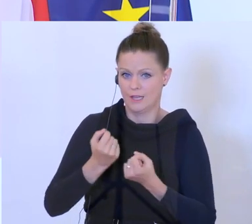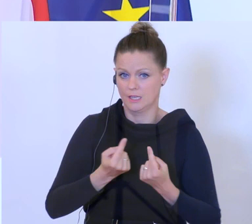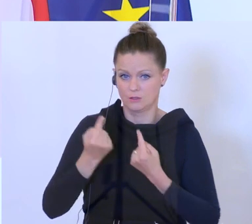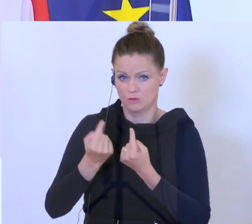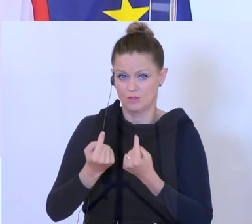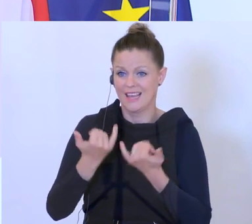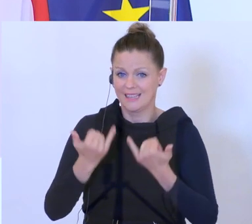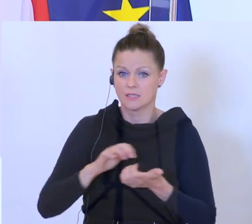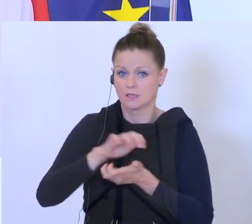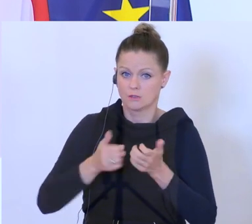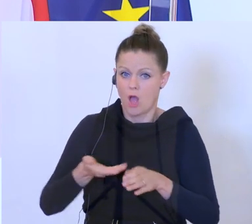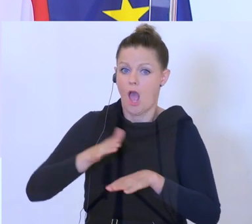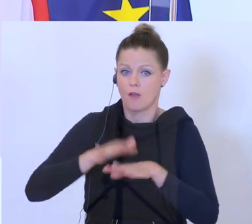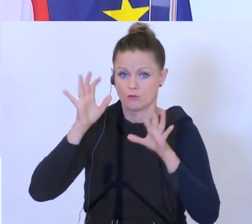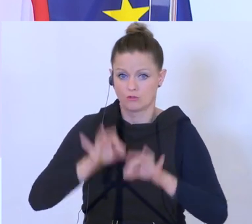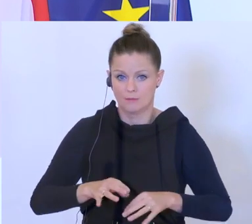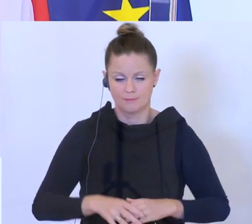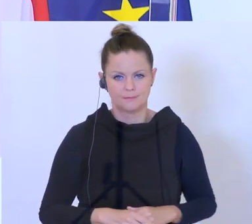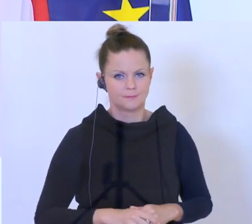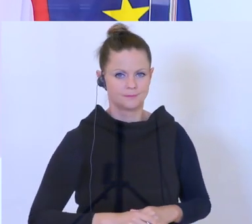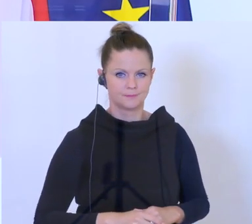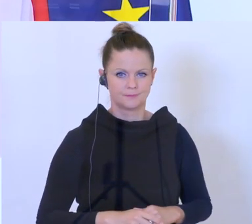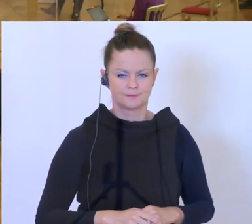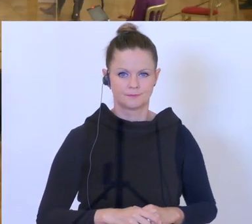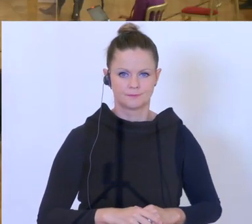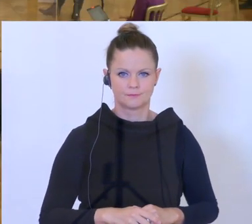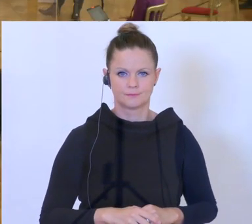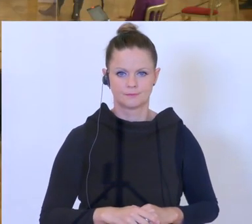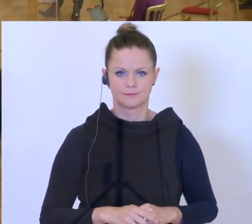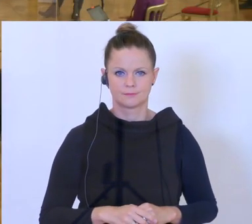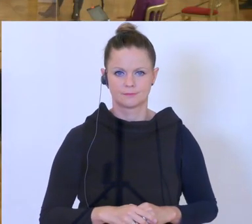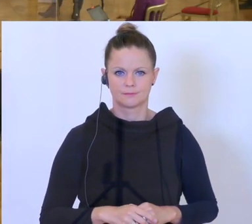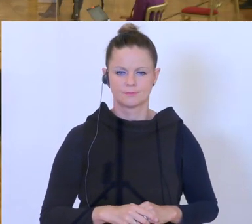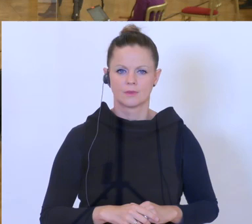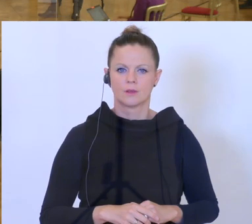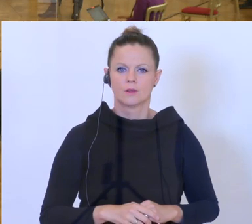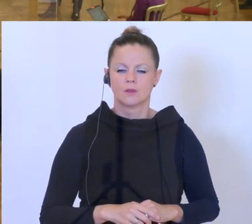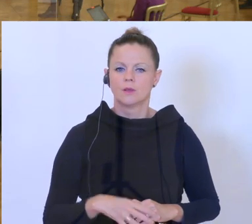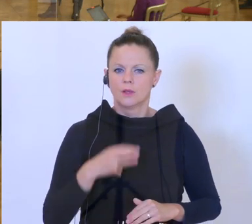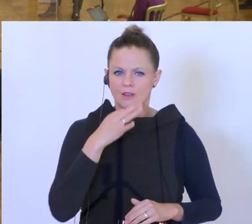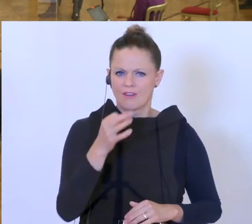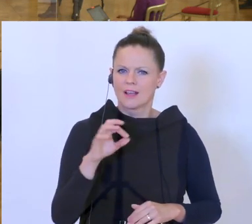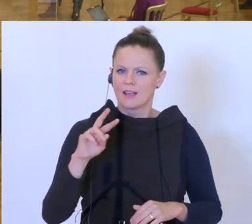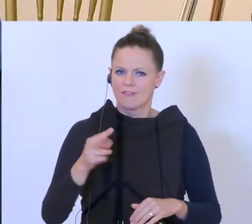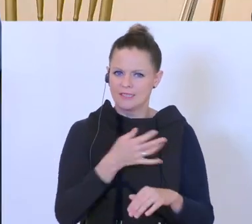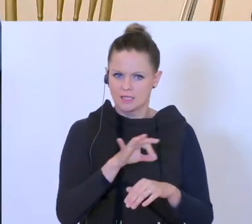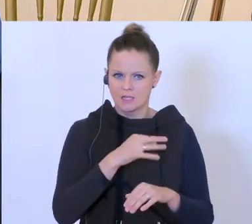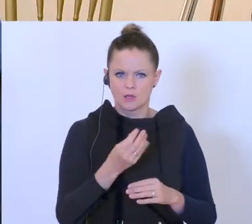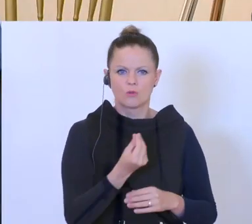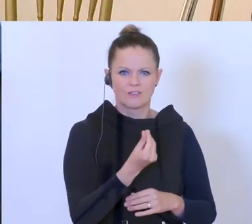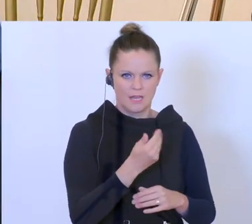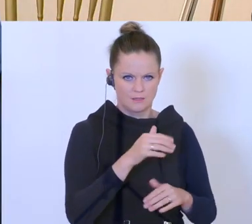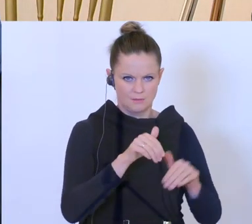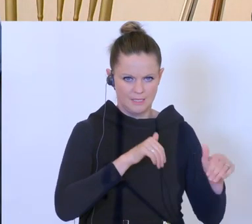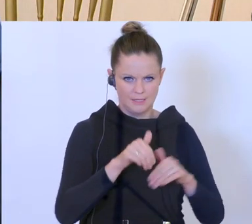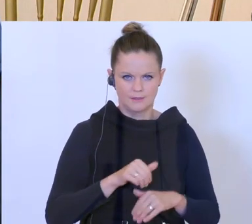besser geworden. Herr Schmidt. Eine Frage an den Vizekanzler und eine an den Finanzminister. Zuerst zu dem